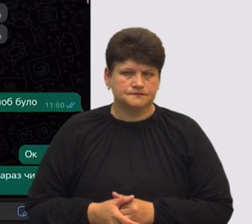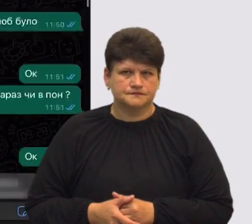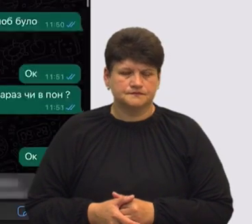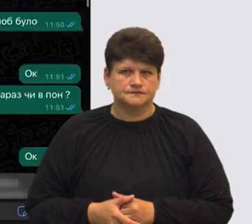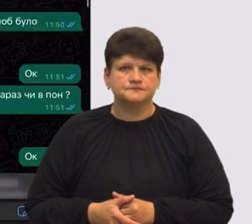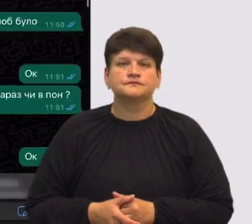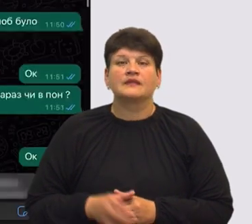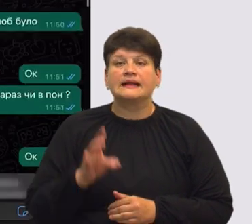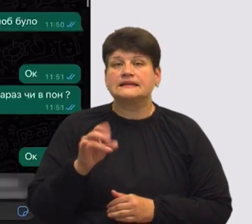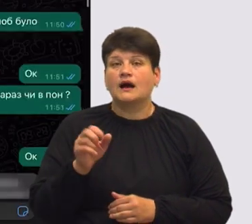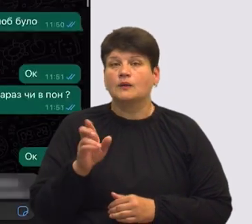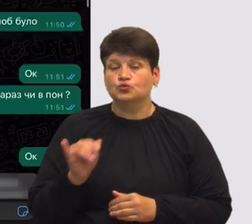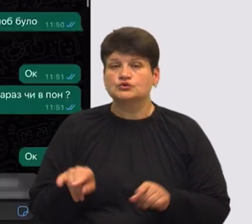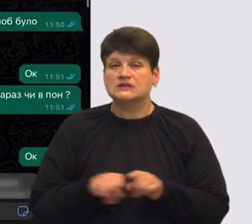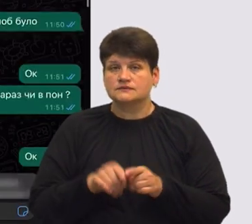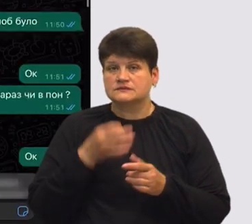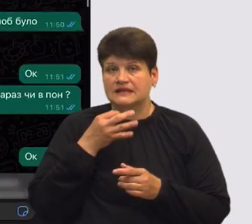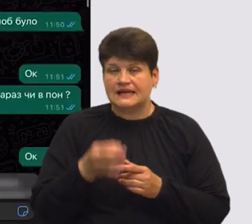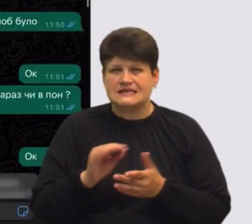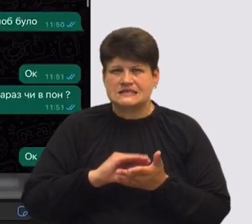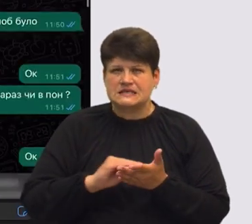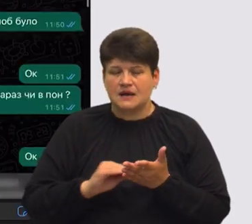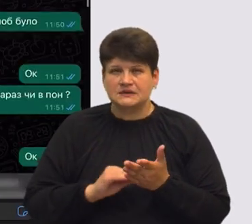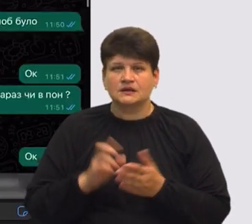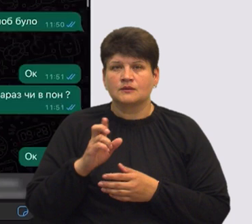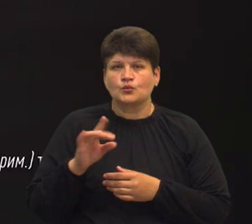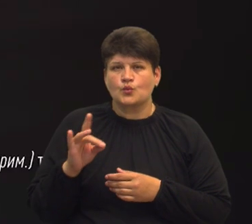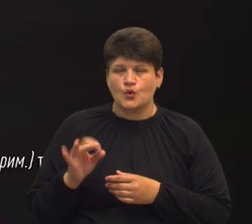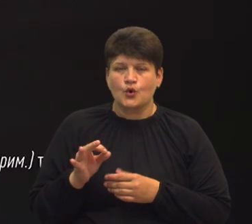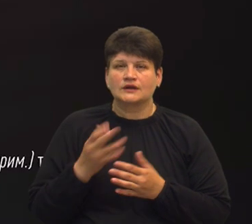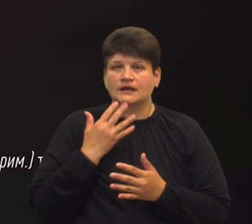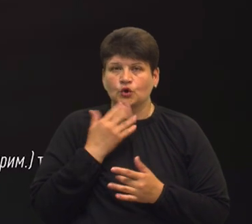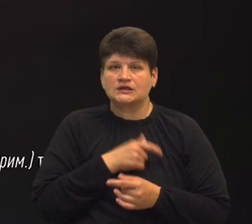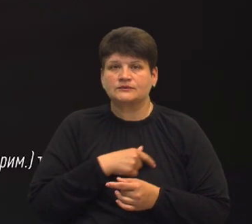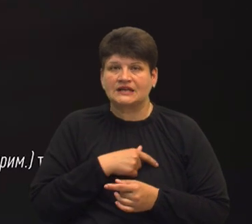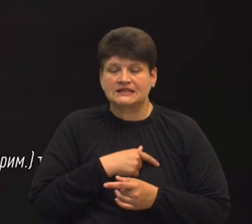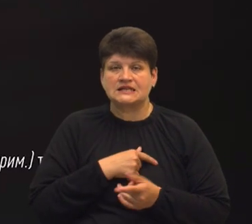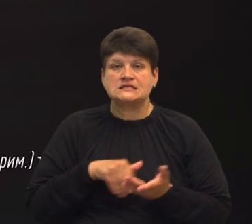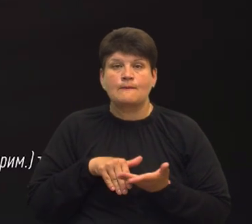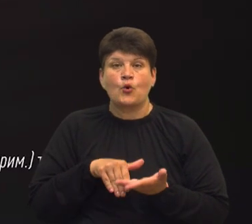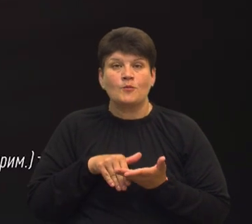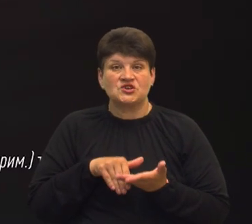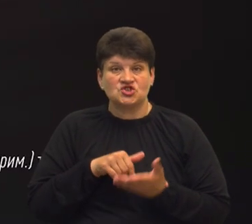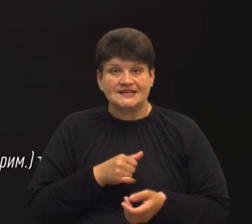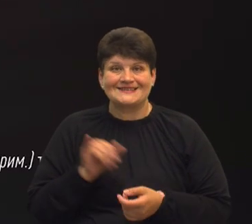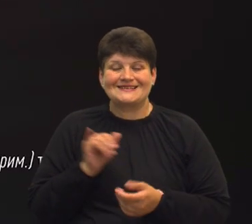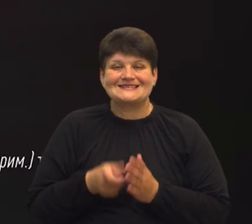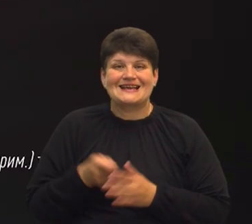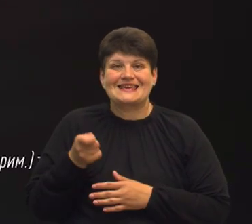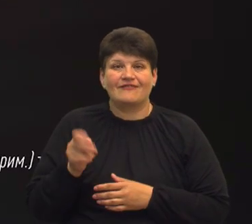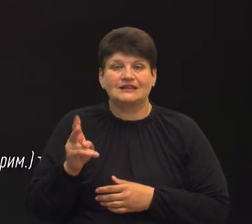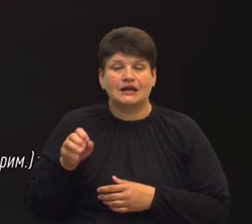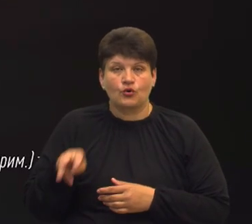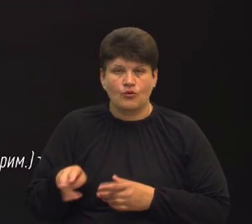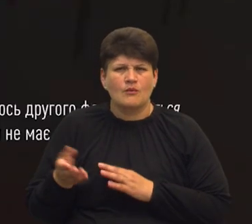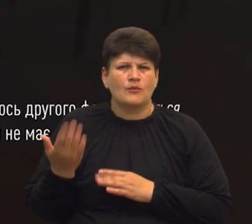НАБУ також оприлюднило записи розмов народної депутатки з помічницею та помічниці зі заявником. Попередньо цю справу